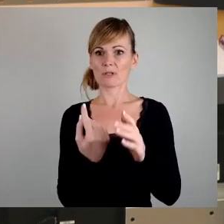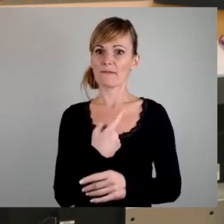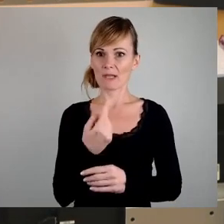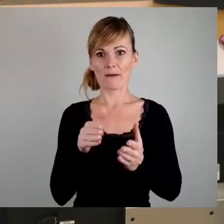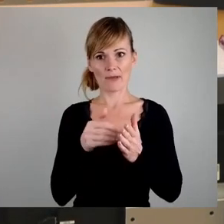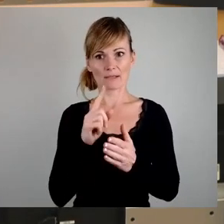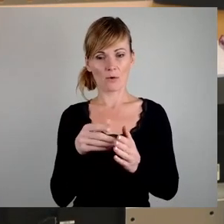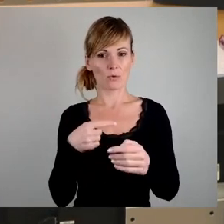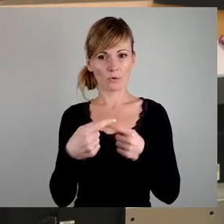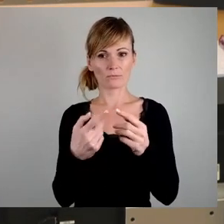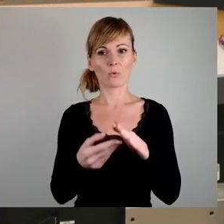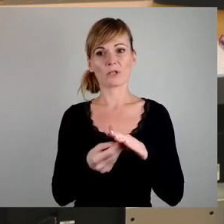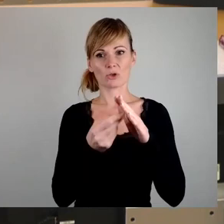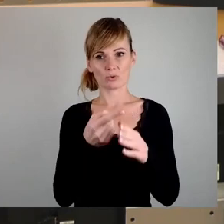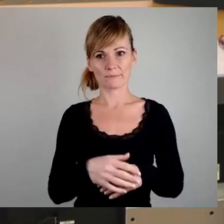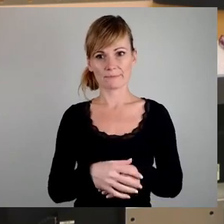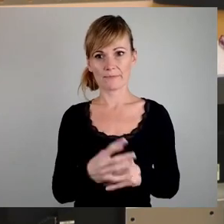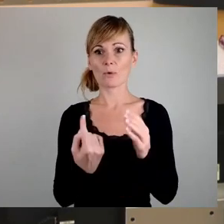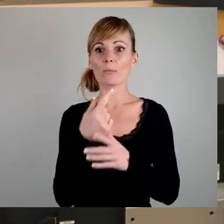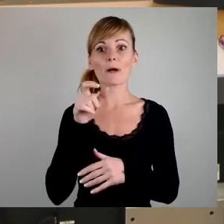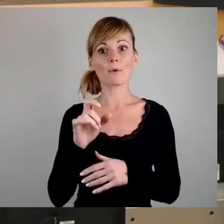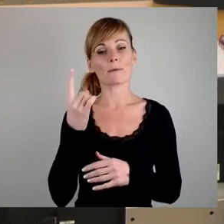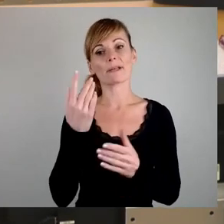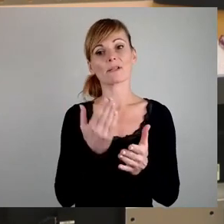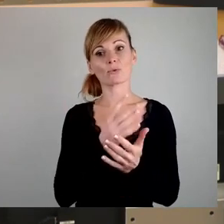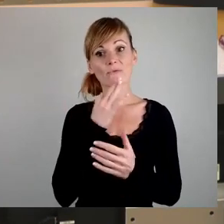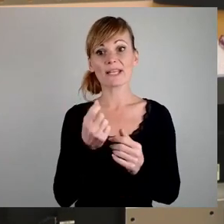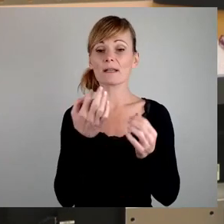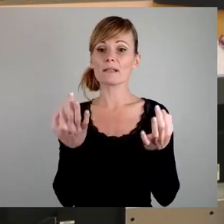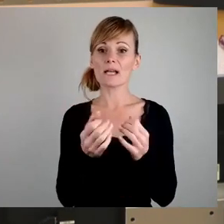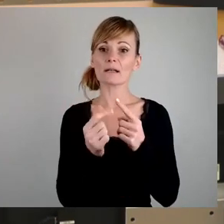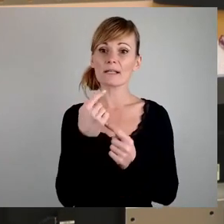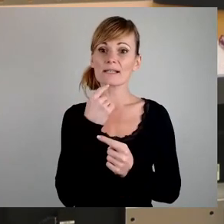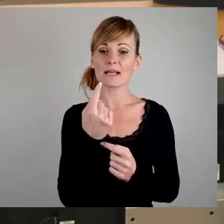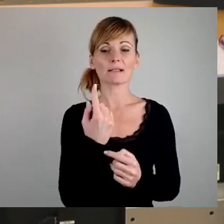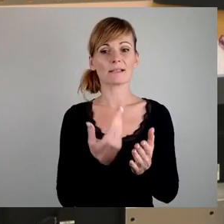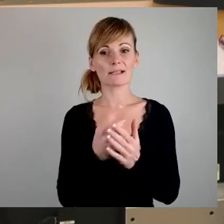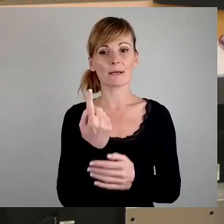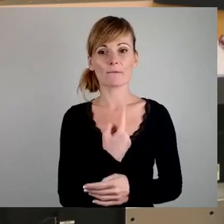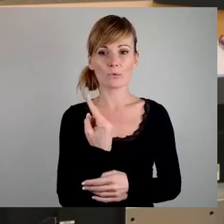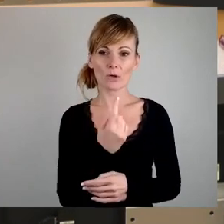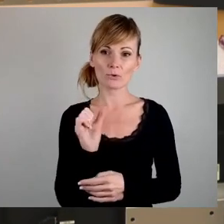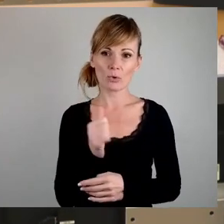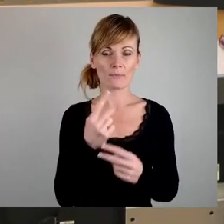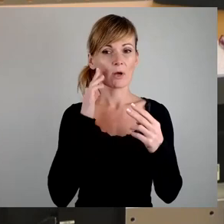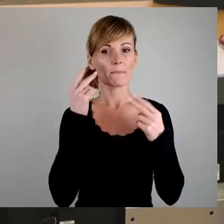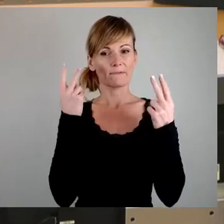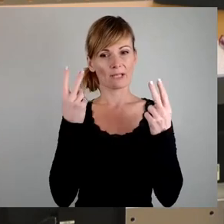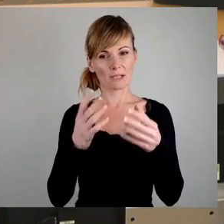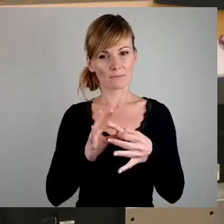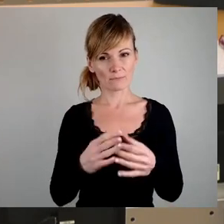will, der Oberbürgermeister hat ja schon viele Dinge benannt, trotzdem auch für uns noch mal die wesentlichen Dinge benennen, die am Ende zu einer Zustimmung